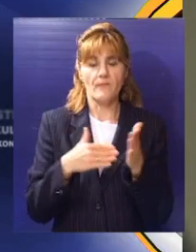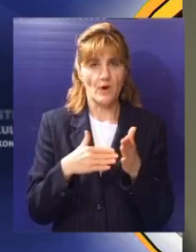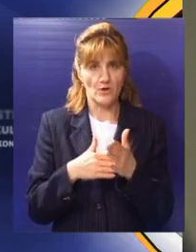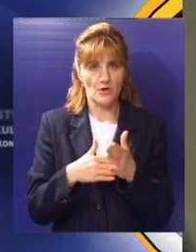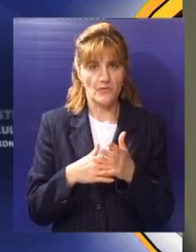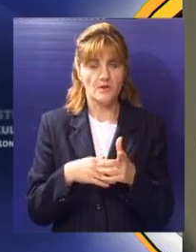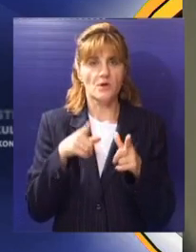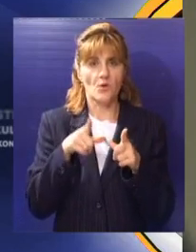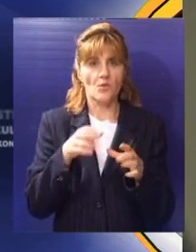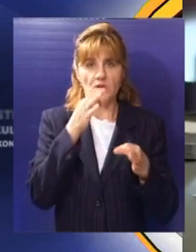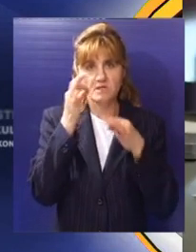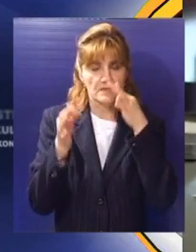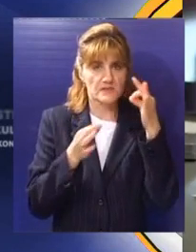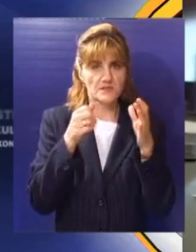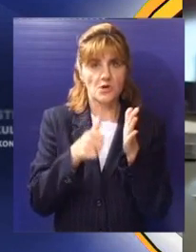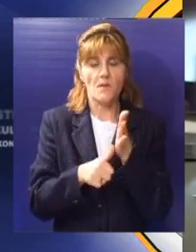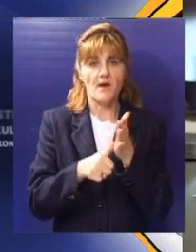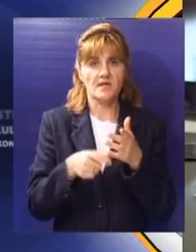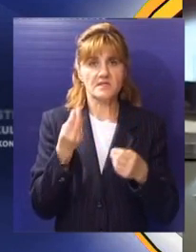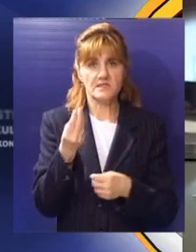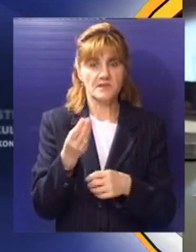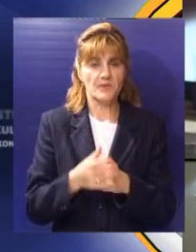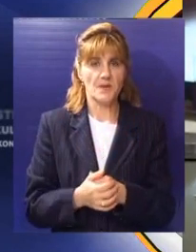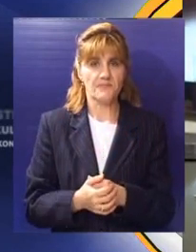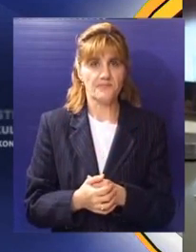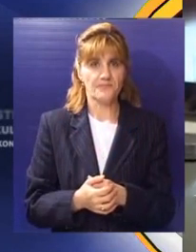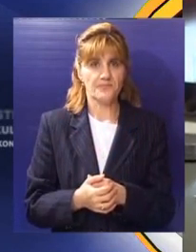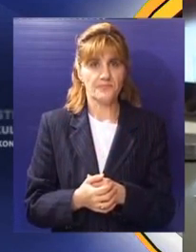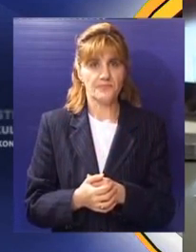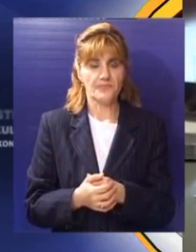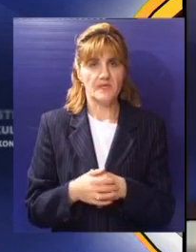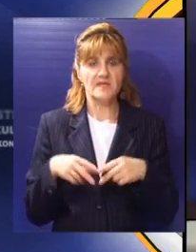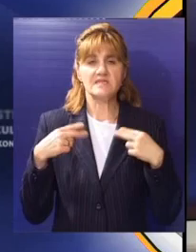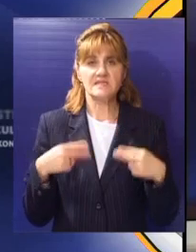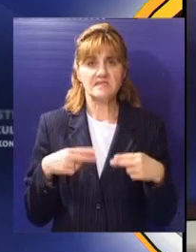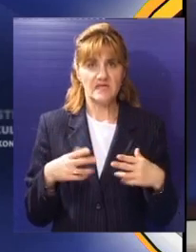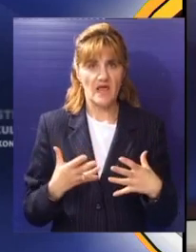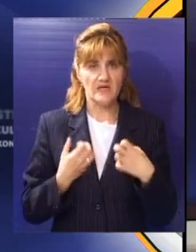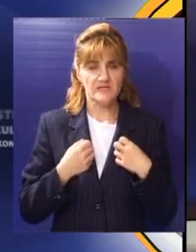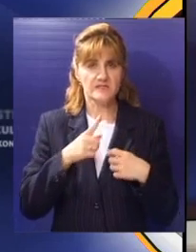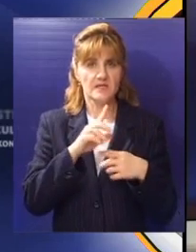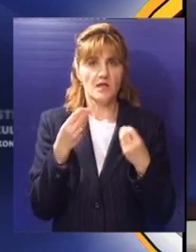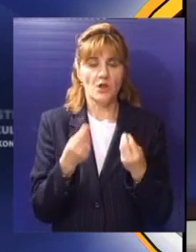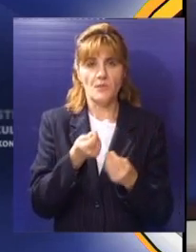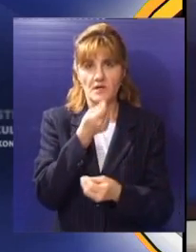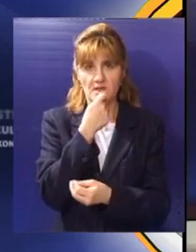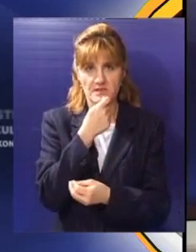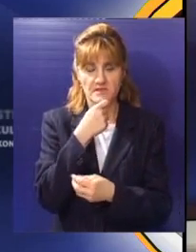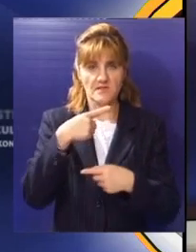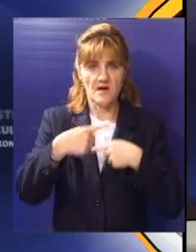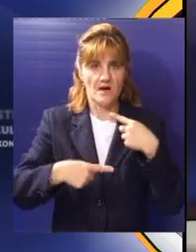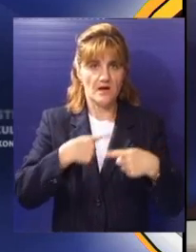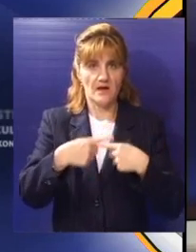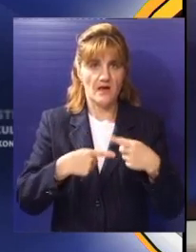njihovim potreba. Zaključuje se u istraživanju udruženja Banaka Srbije. Stres i nepravilna ishrana